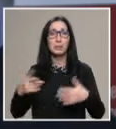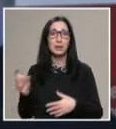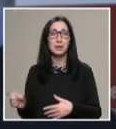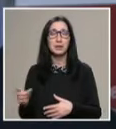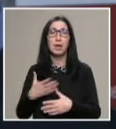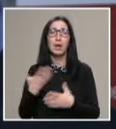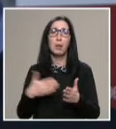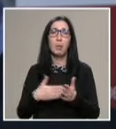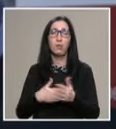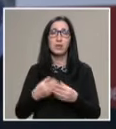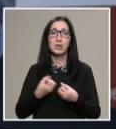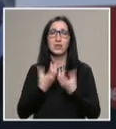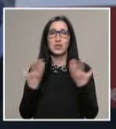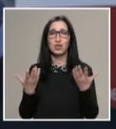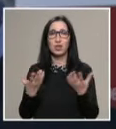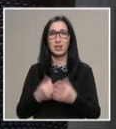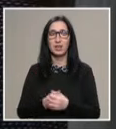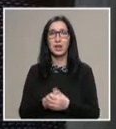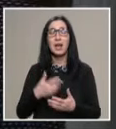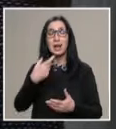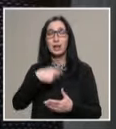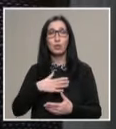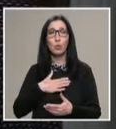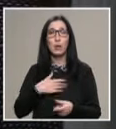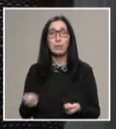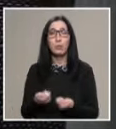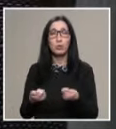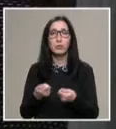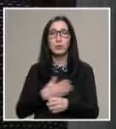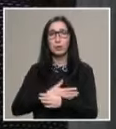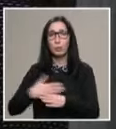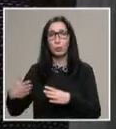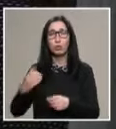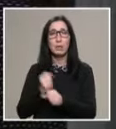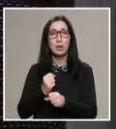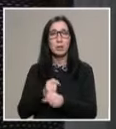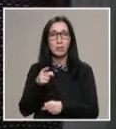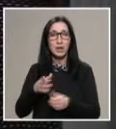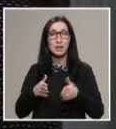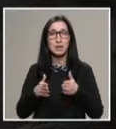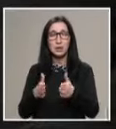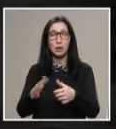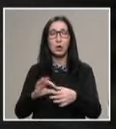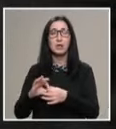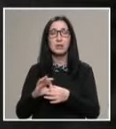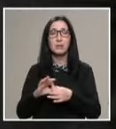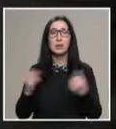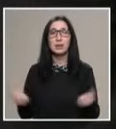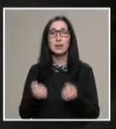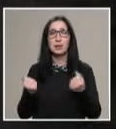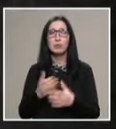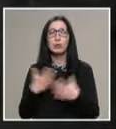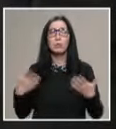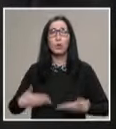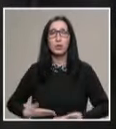възхищение. Лично мен ме мотивира да продължаваме да работим в тази насока. Съвместната неделност е изключително